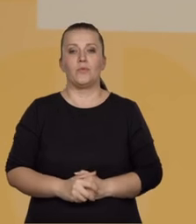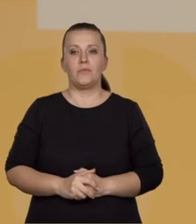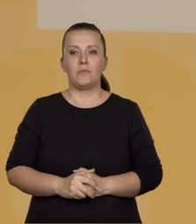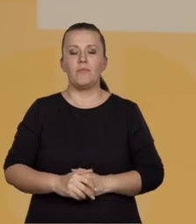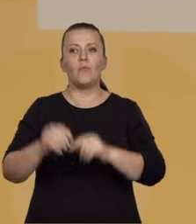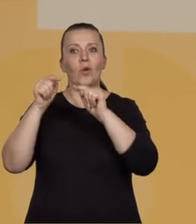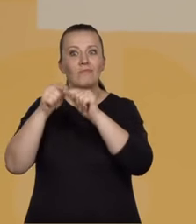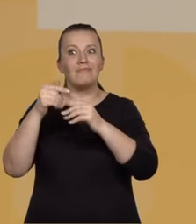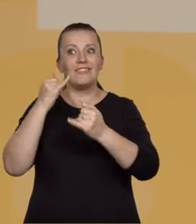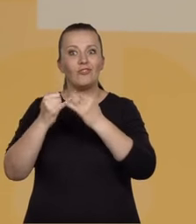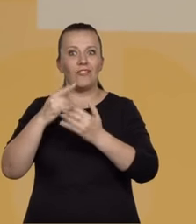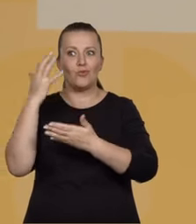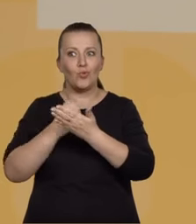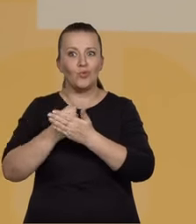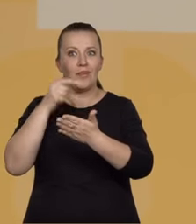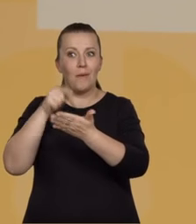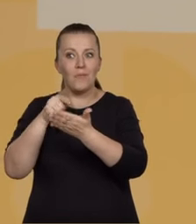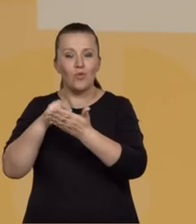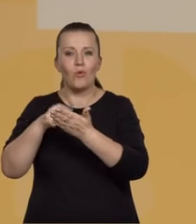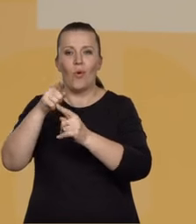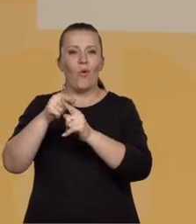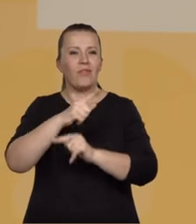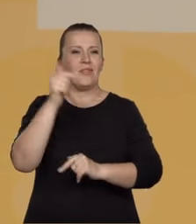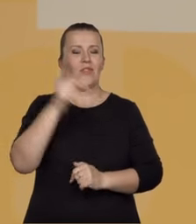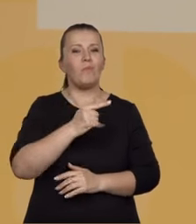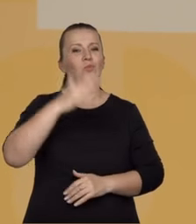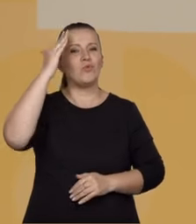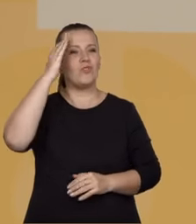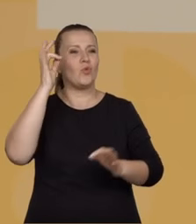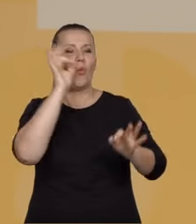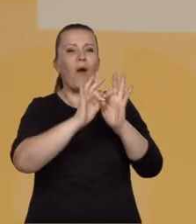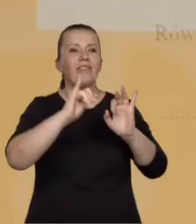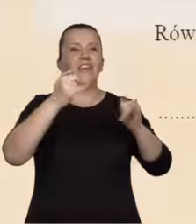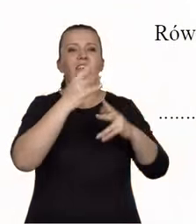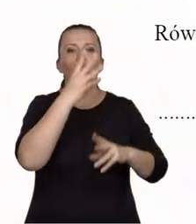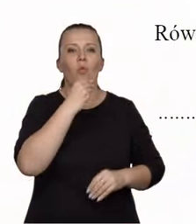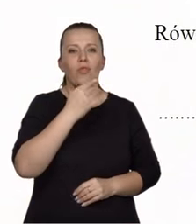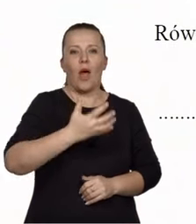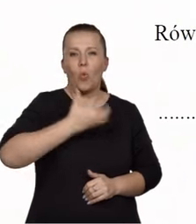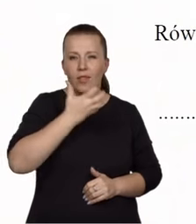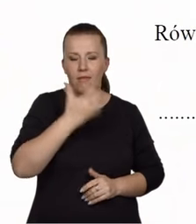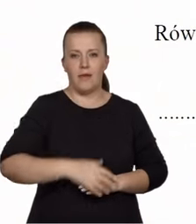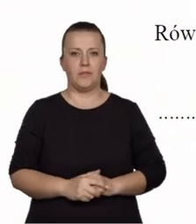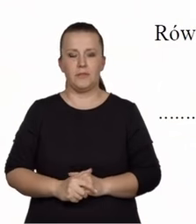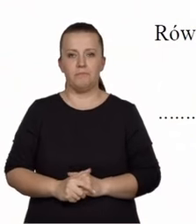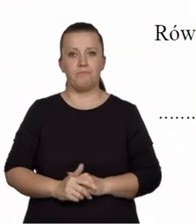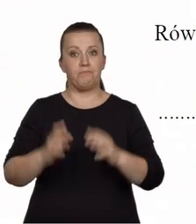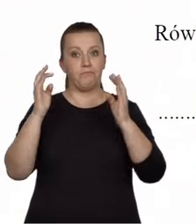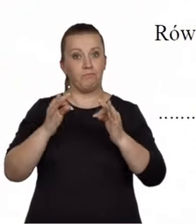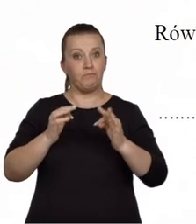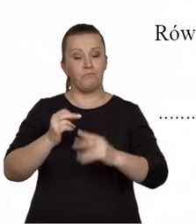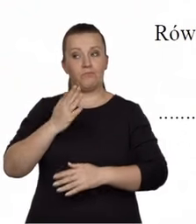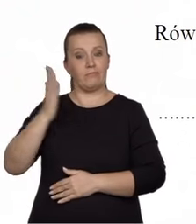jego stosowaniu nie jest konieczna znajomość formalnego stopnia utleniania atomu. Przyjrzyjmy się teraz bliżej